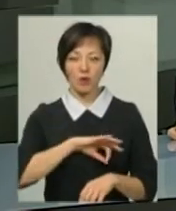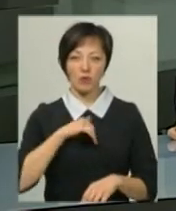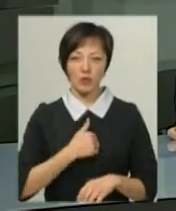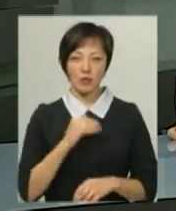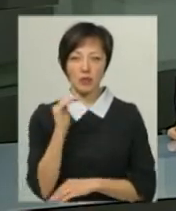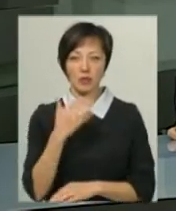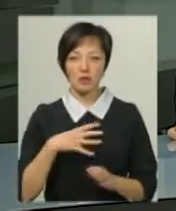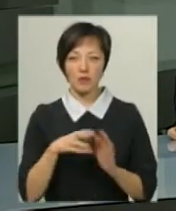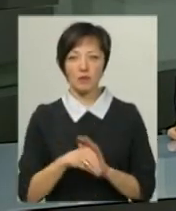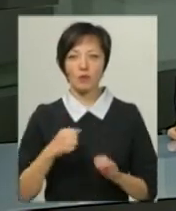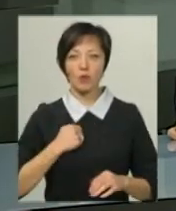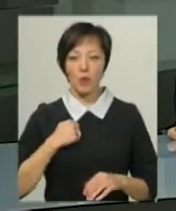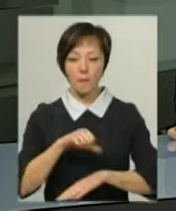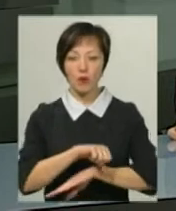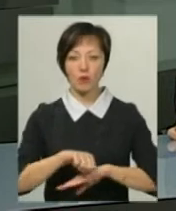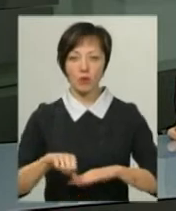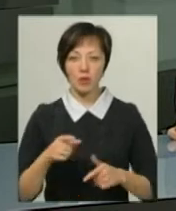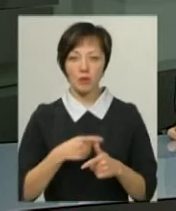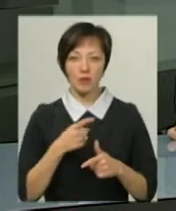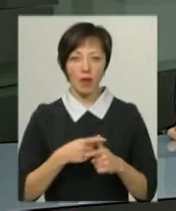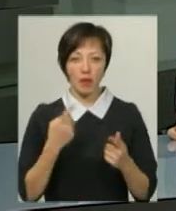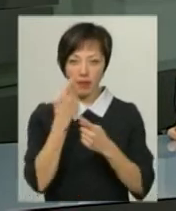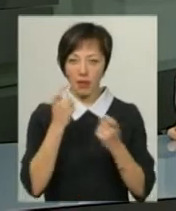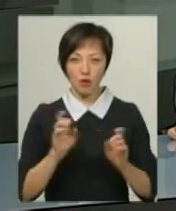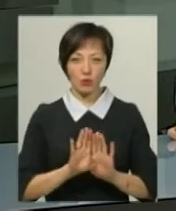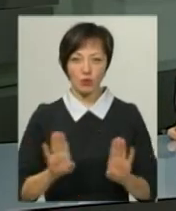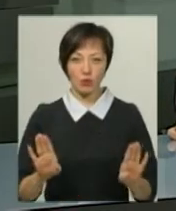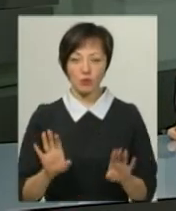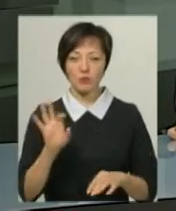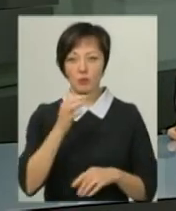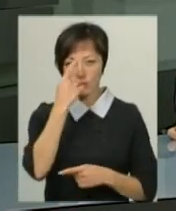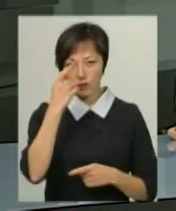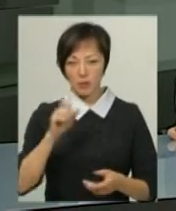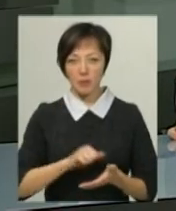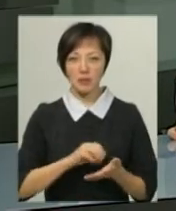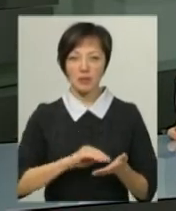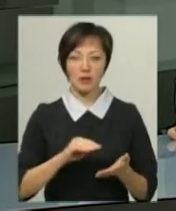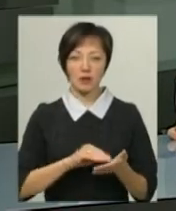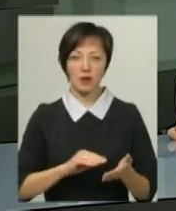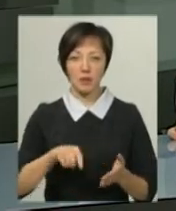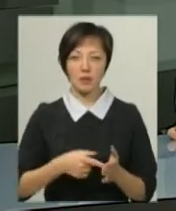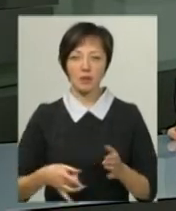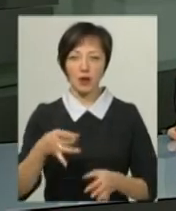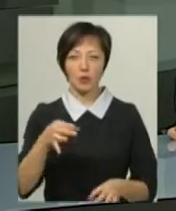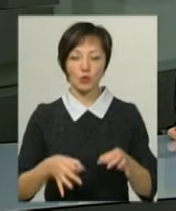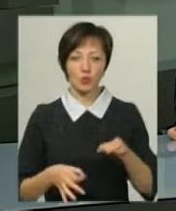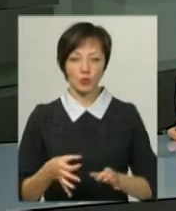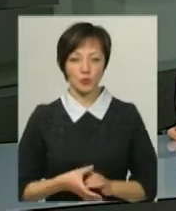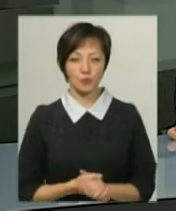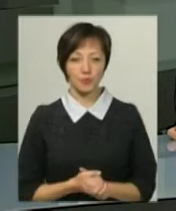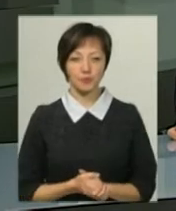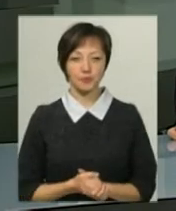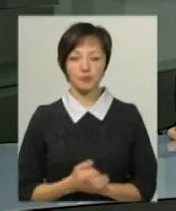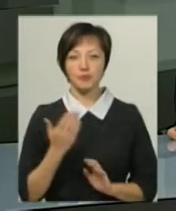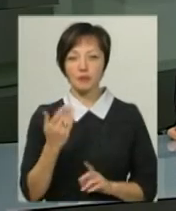дитини загиблого військового прикладонника, ім'я якого не розголошують. Про це повідомила прес-секретар Хмельницького міськрайонного суду Алла Плінська.